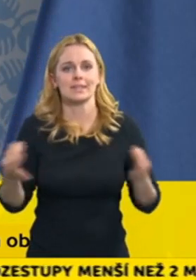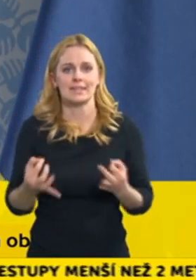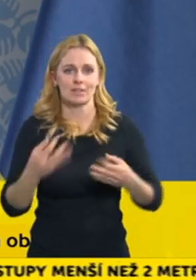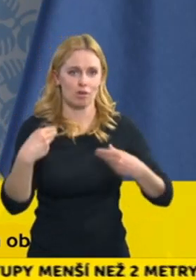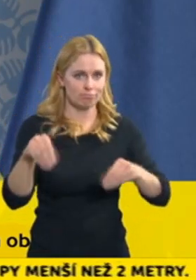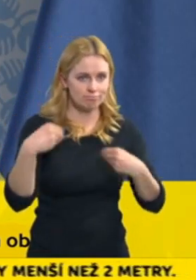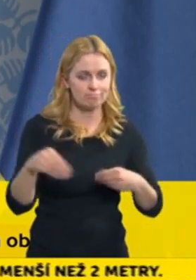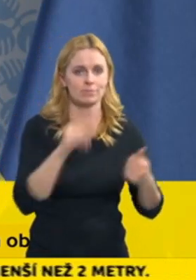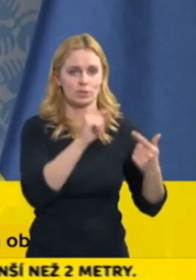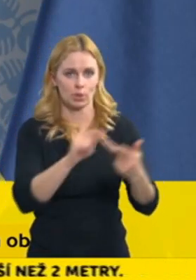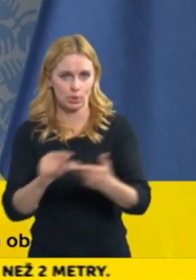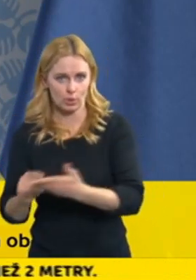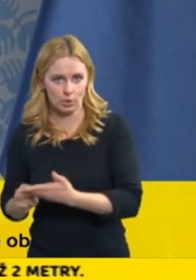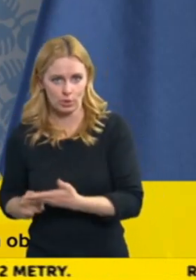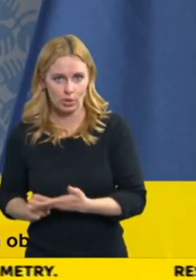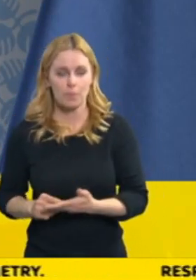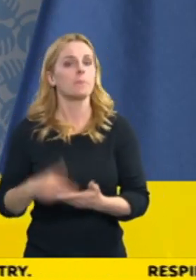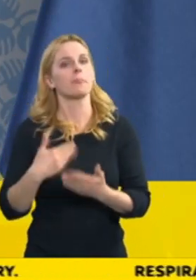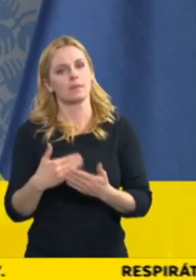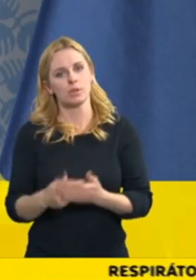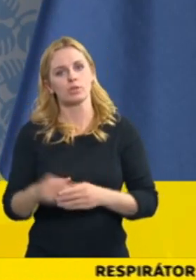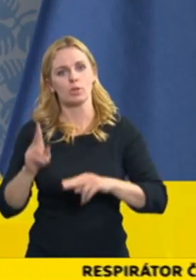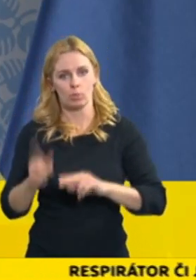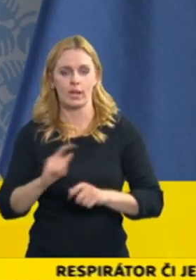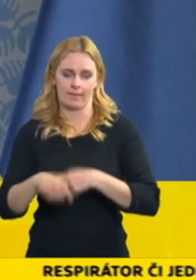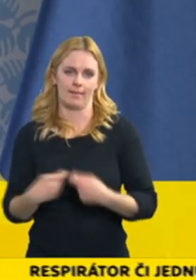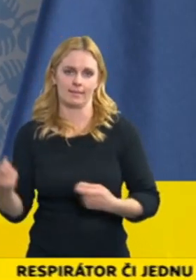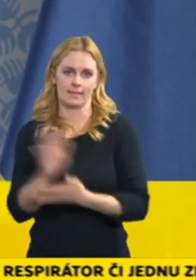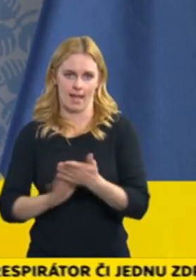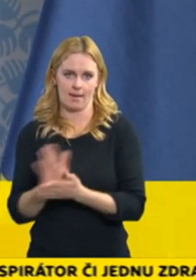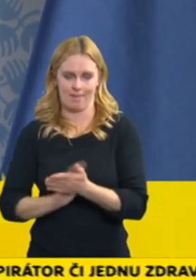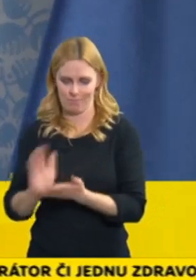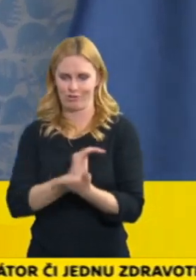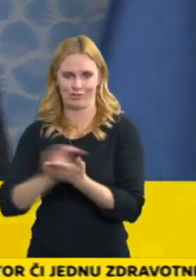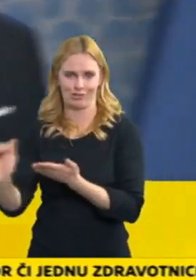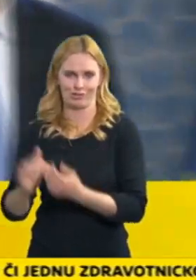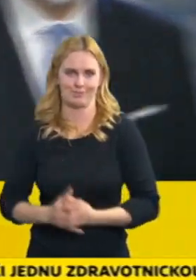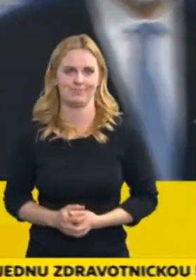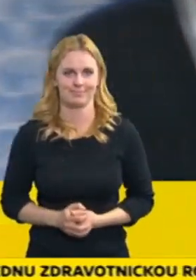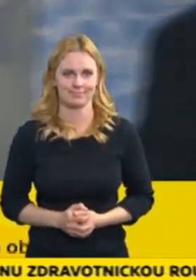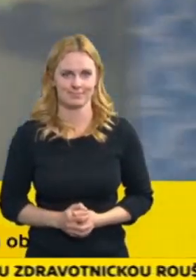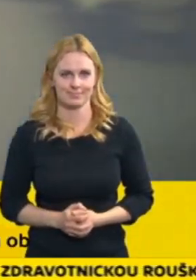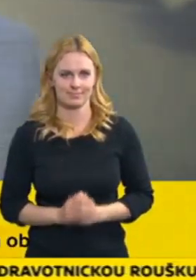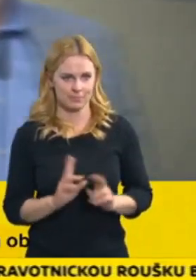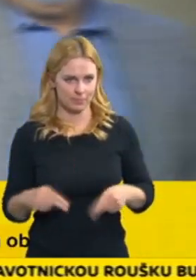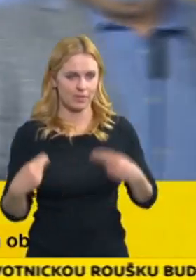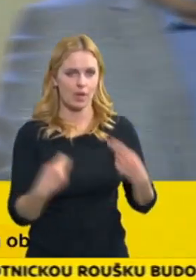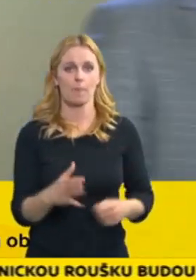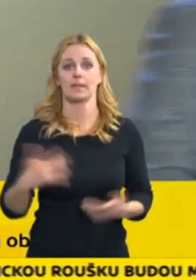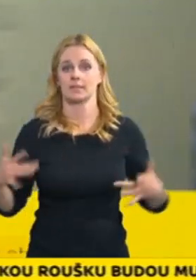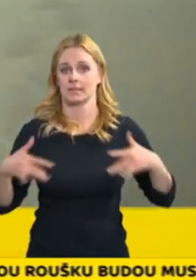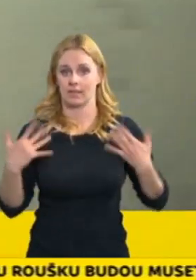používat tuto knihovnu a to zdarma. Tak děkuji, ministr zdravotnictví, pan Jan Blatný. Dobrý večer.